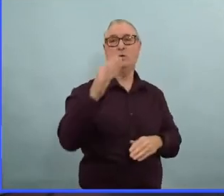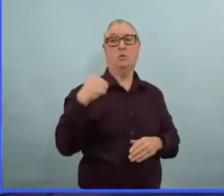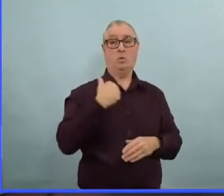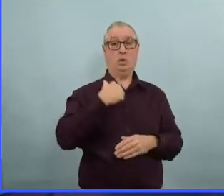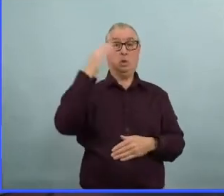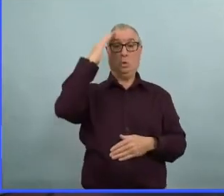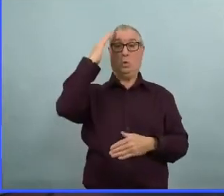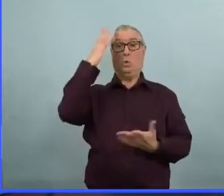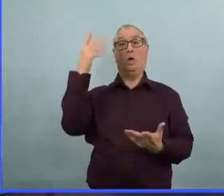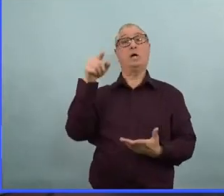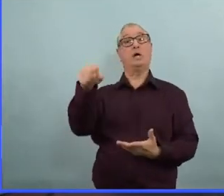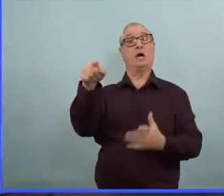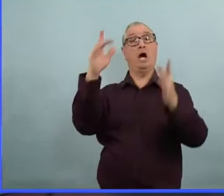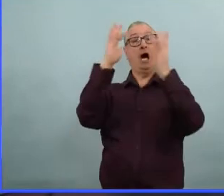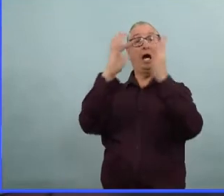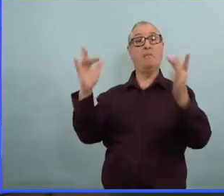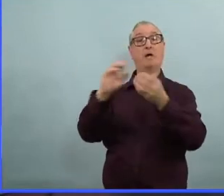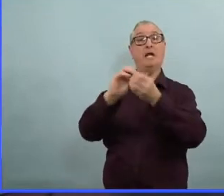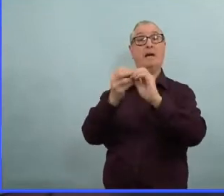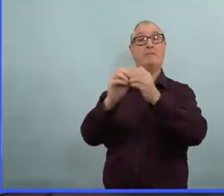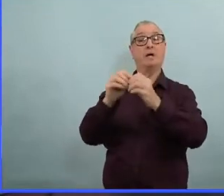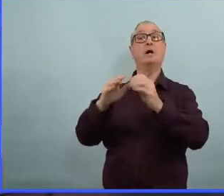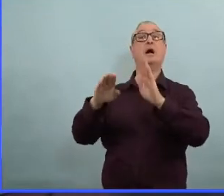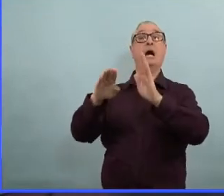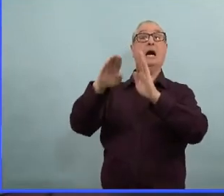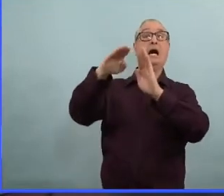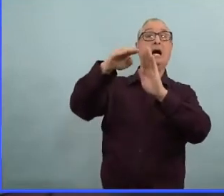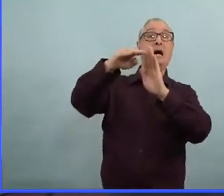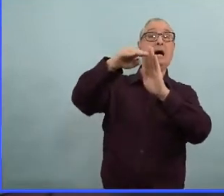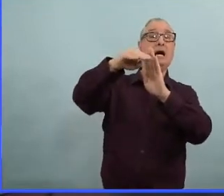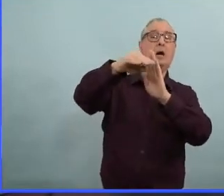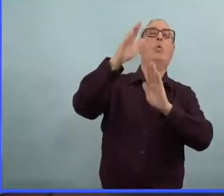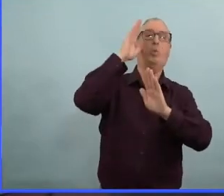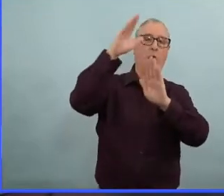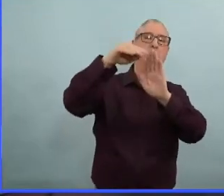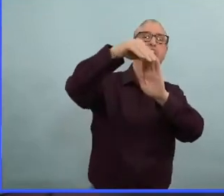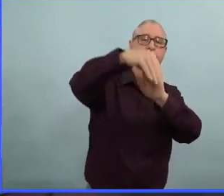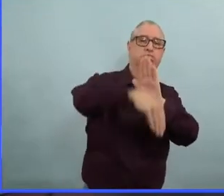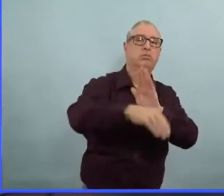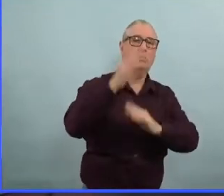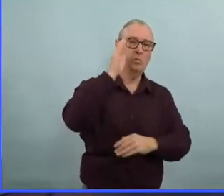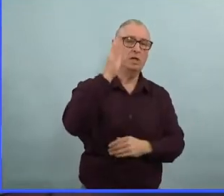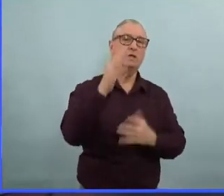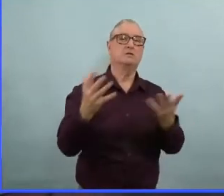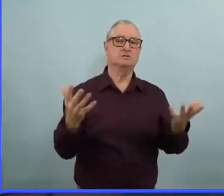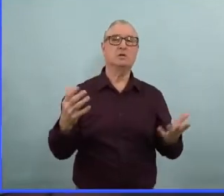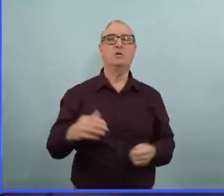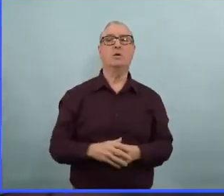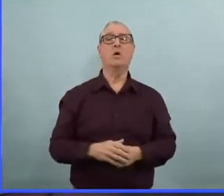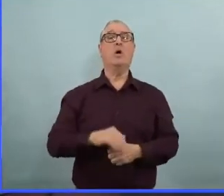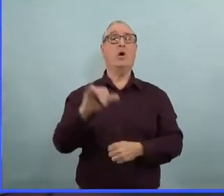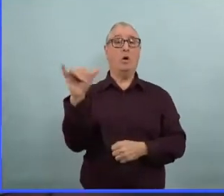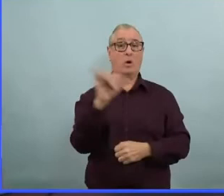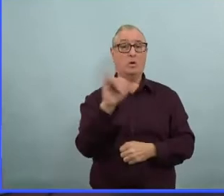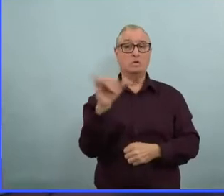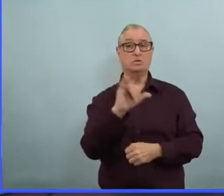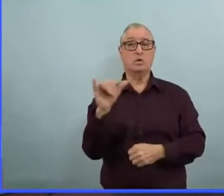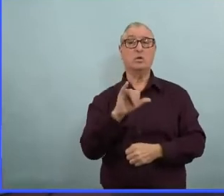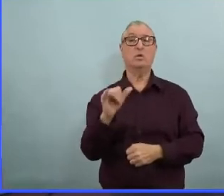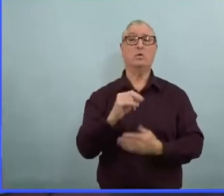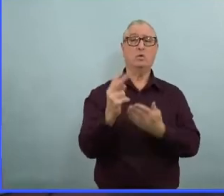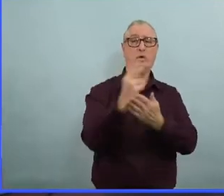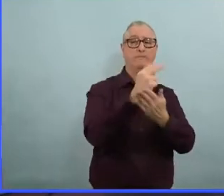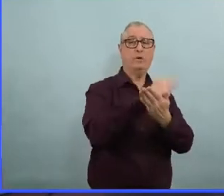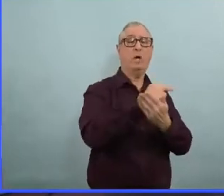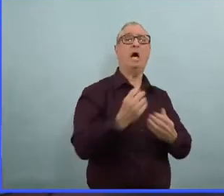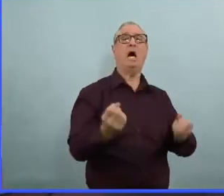déjà. Alors, dans les industries et les secteurs où il y a beaucoup plus de dépistage, où on examine les taux d